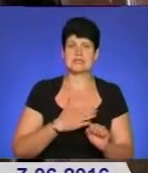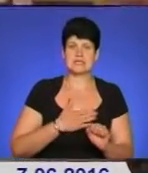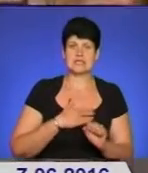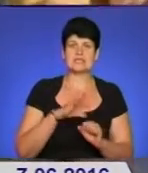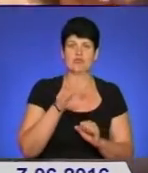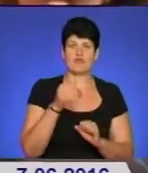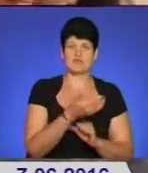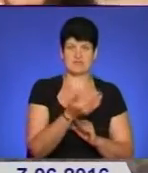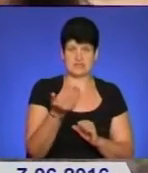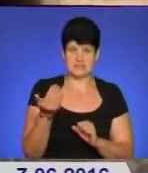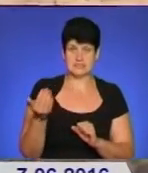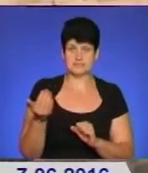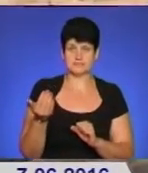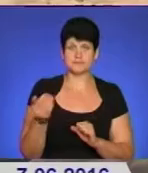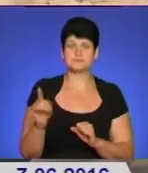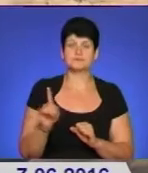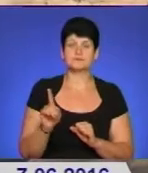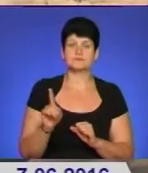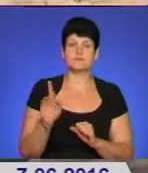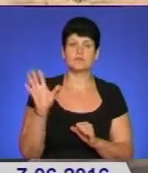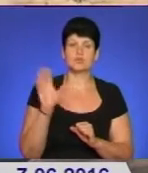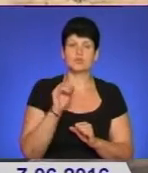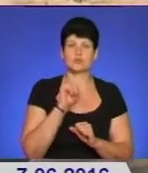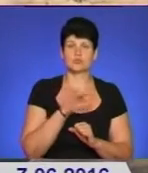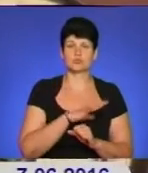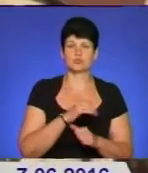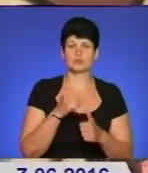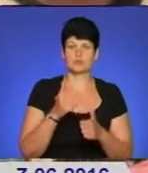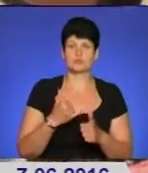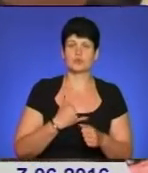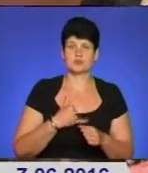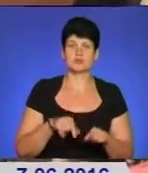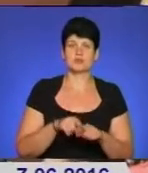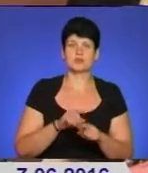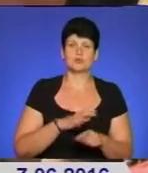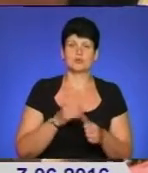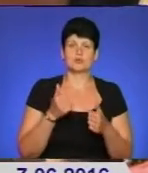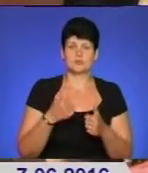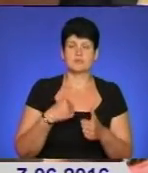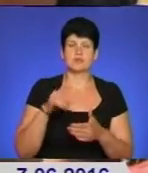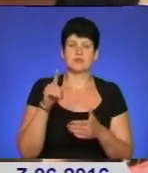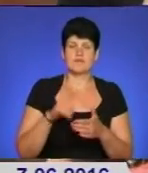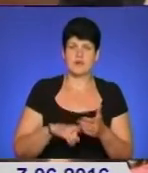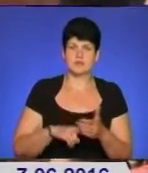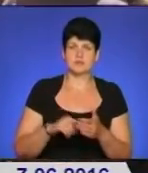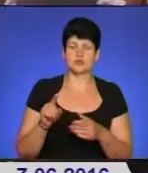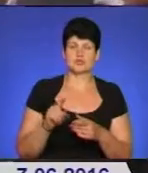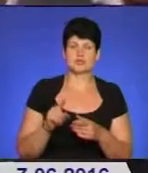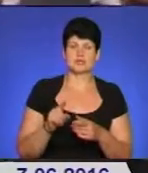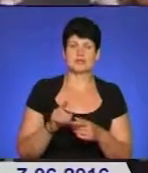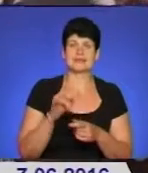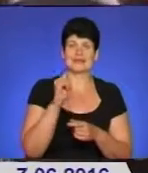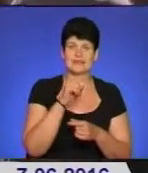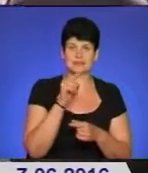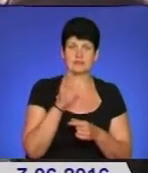вас всіх, і щоб все в них було добре, і в нас все було добре. І ми сподіваємося, що, власне, на таких, як